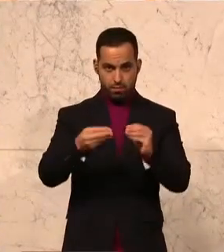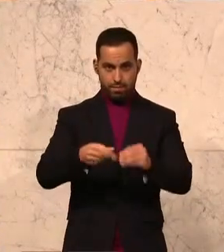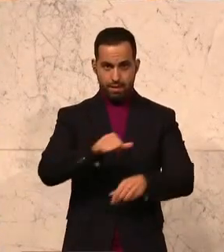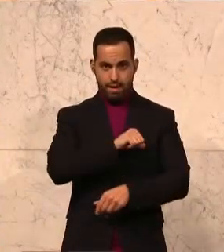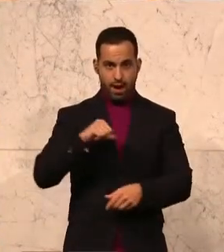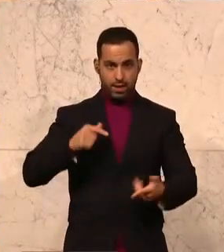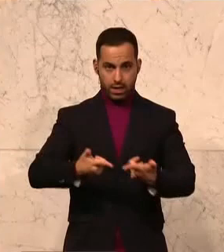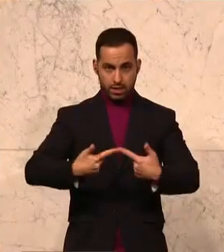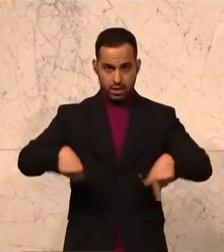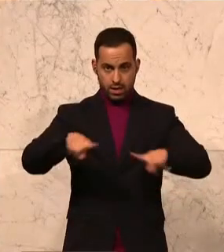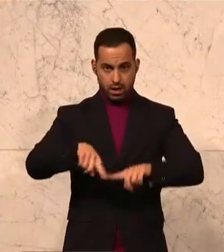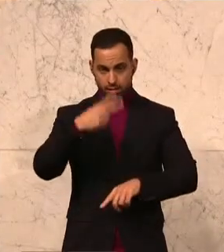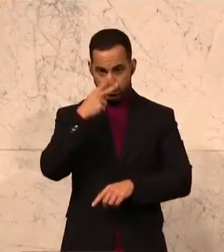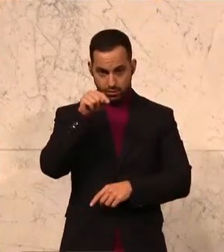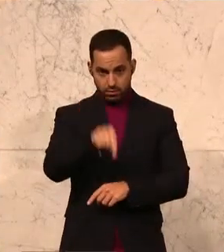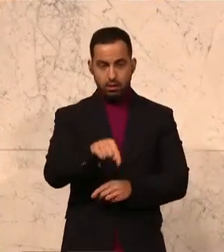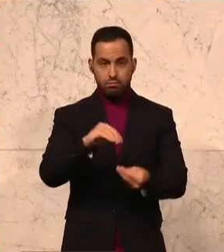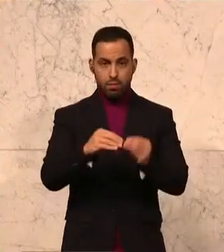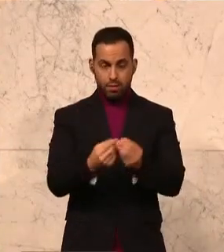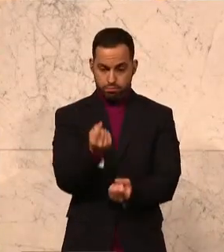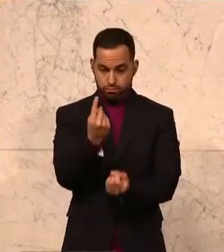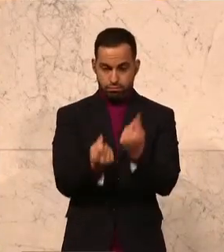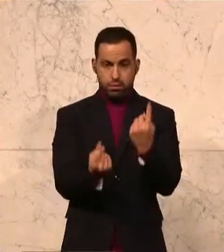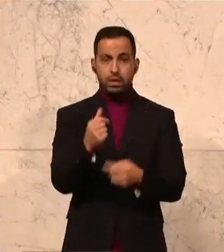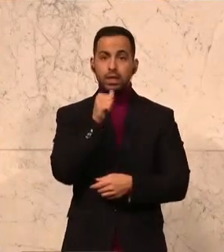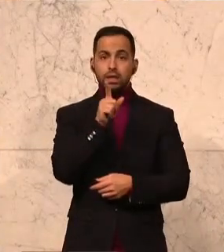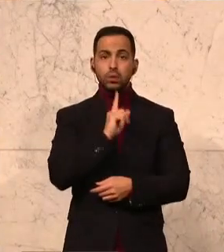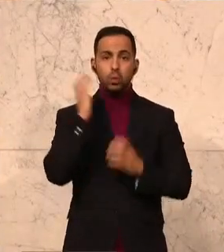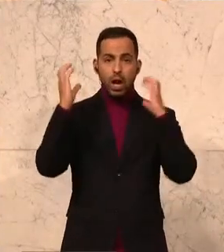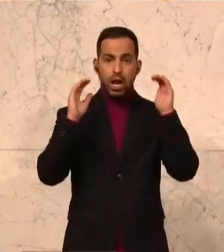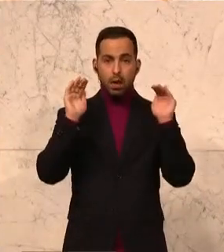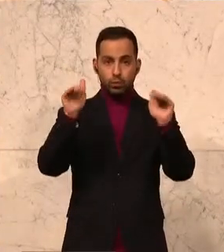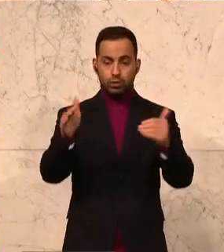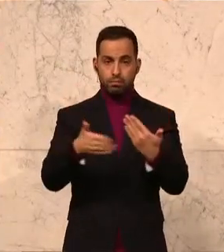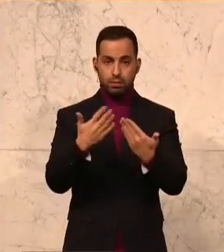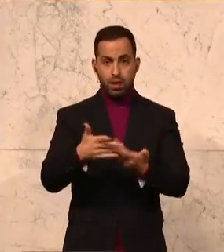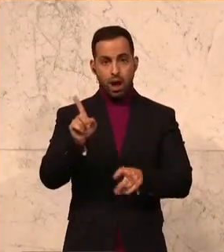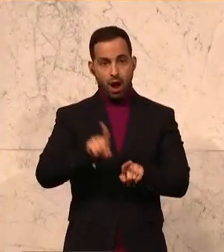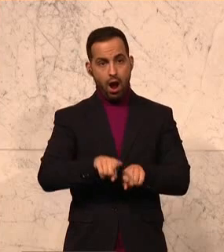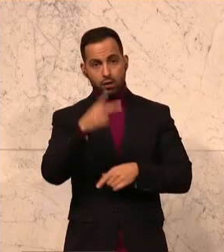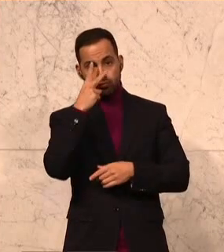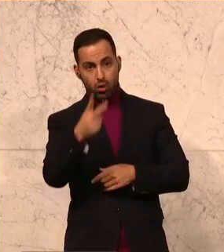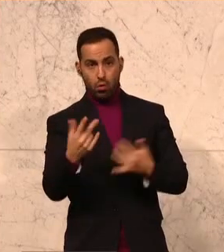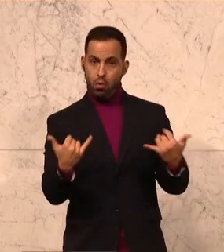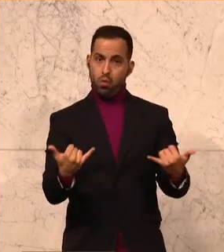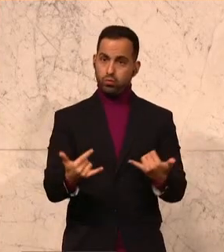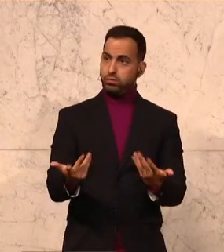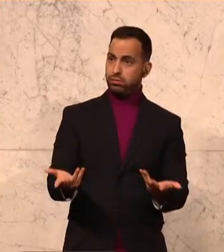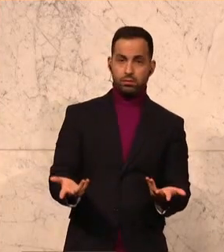im eigenen Land haben. Und dort Probleme gibt es ja genug, nicht nur den Lärmschutz. Wenn ich mir jetzt den heutzutage anschaue,